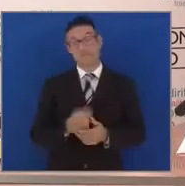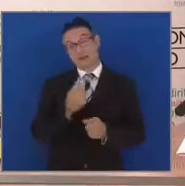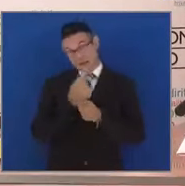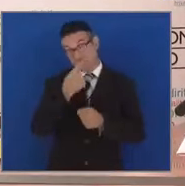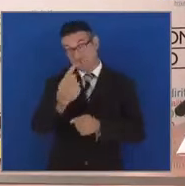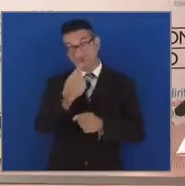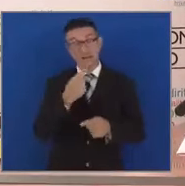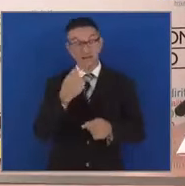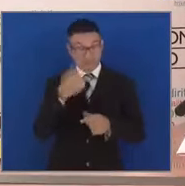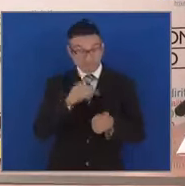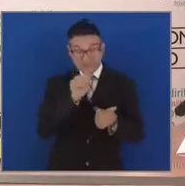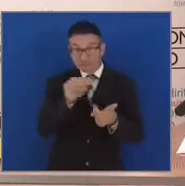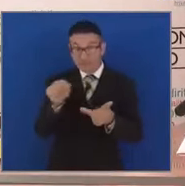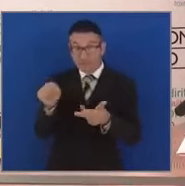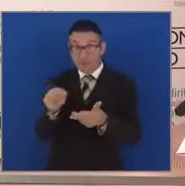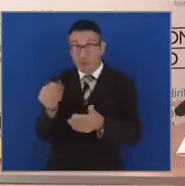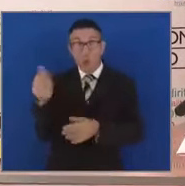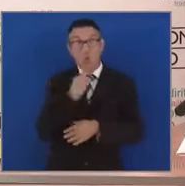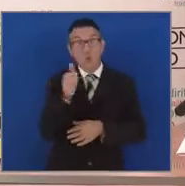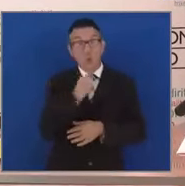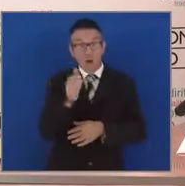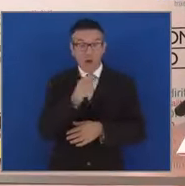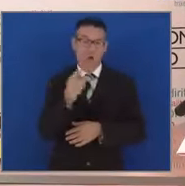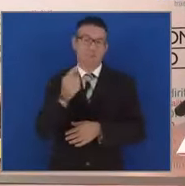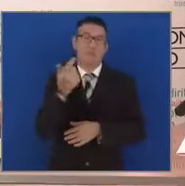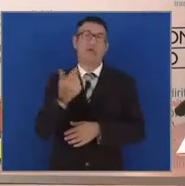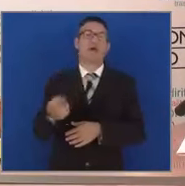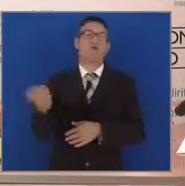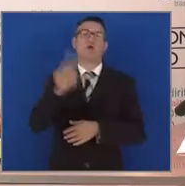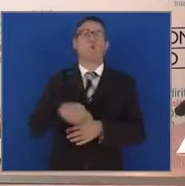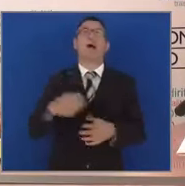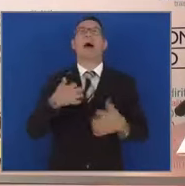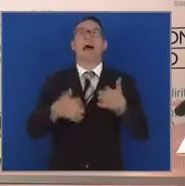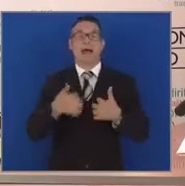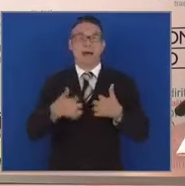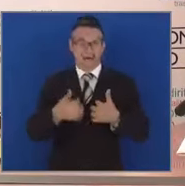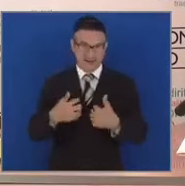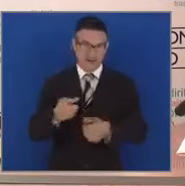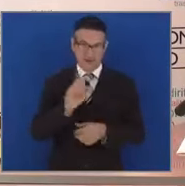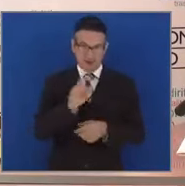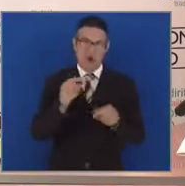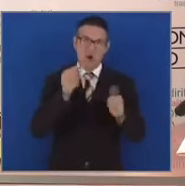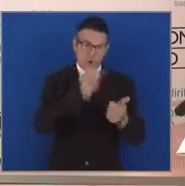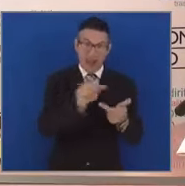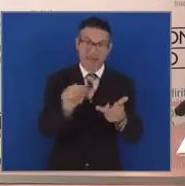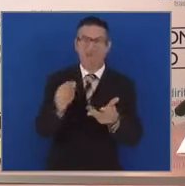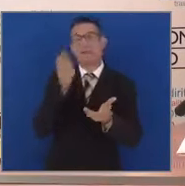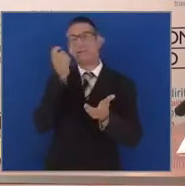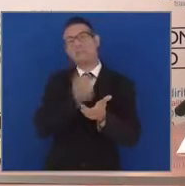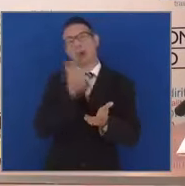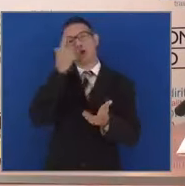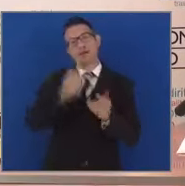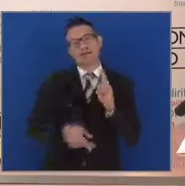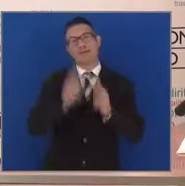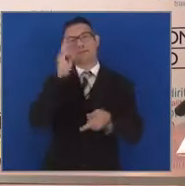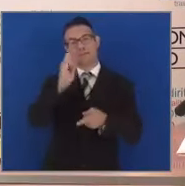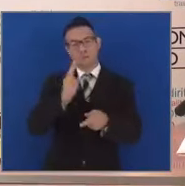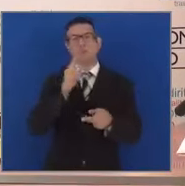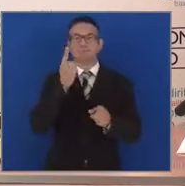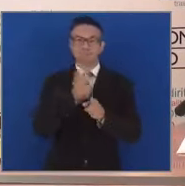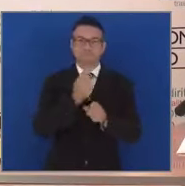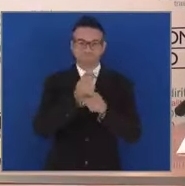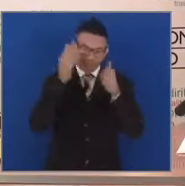infrastrutture che sono cantierali, sono quelle più rilevanti e sui quali si lavora a